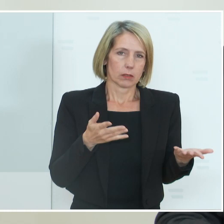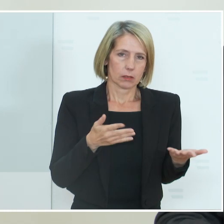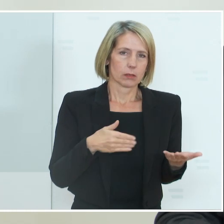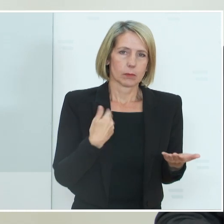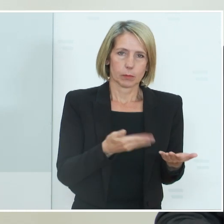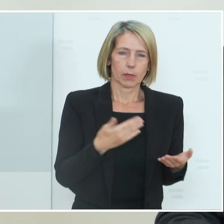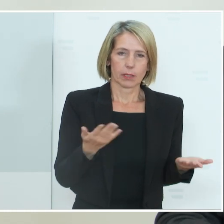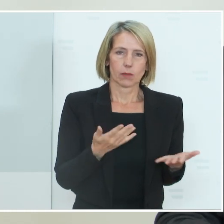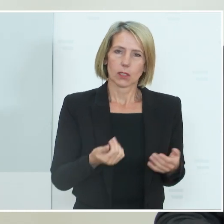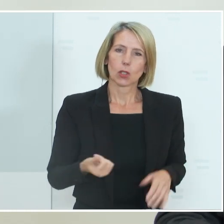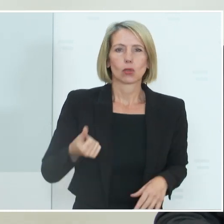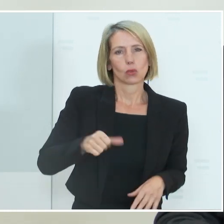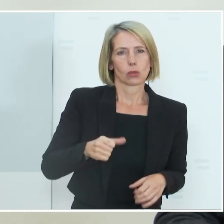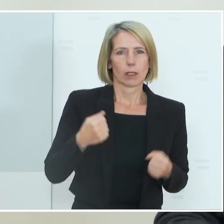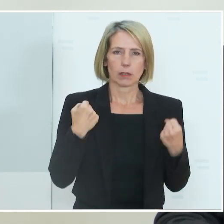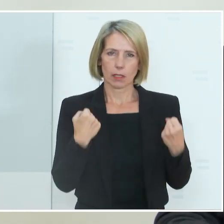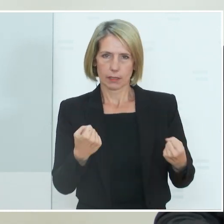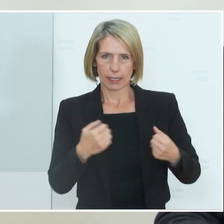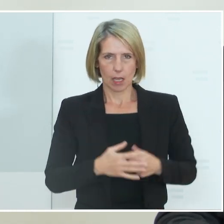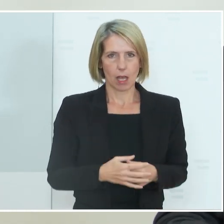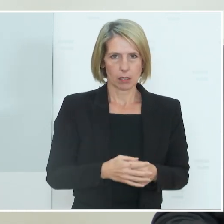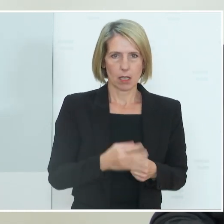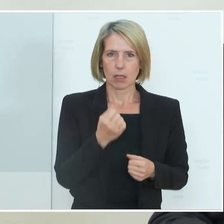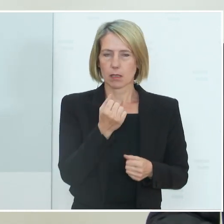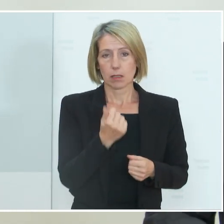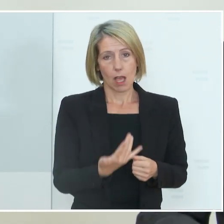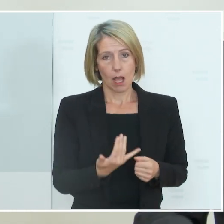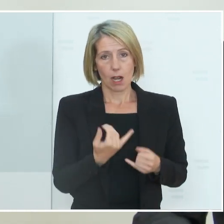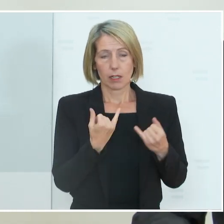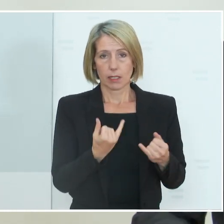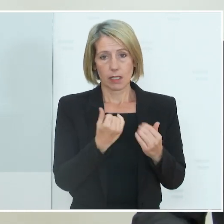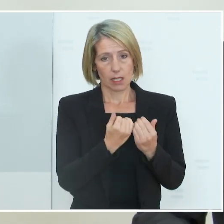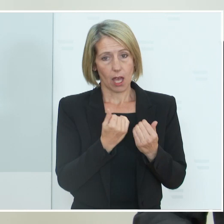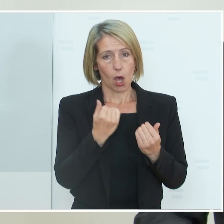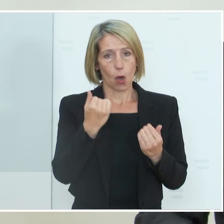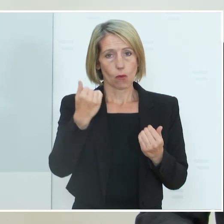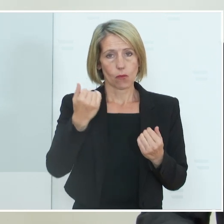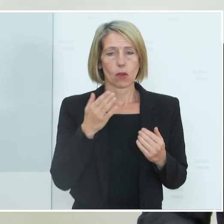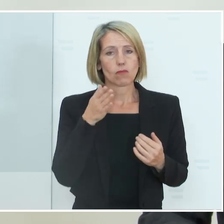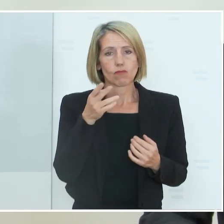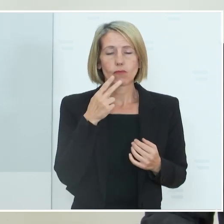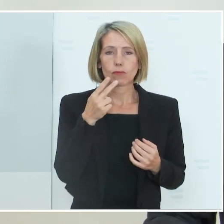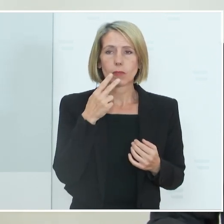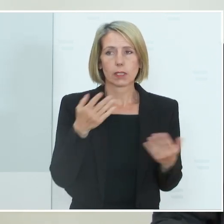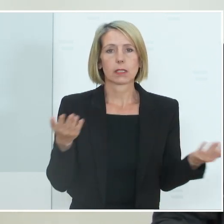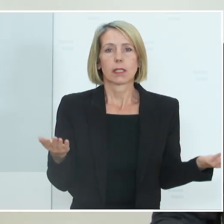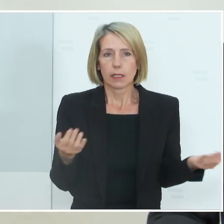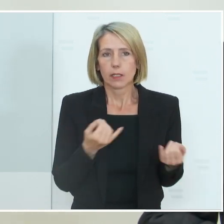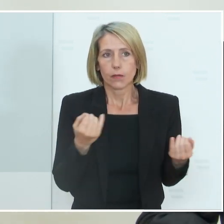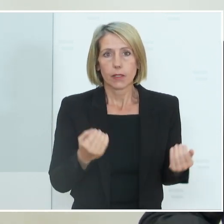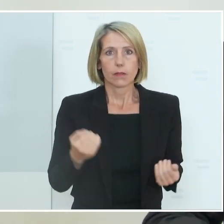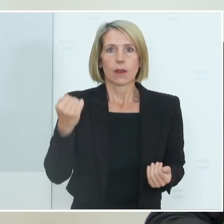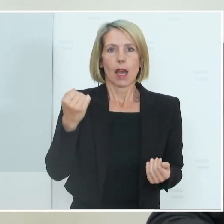einer zusätzlichen Sicherheit führen. Die Zahlen gehen jetzt rauf. Wir werden sehen, wie weit